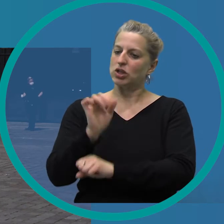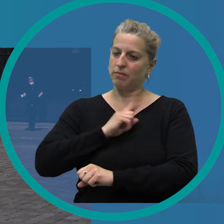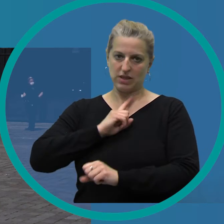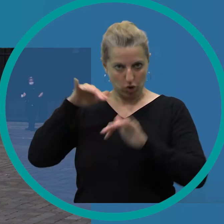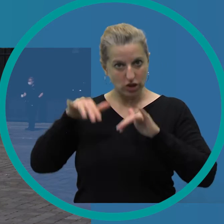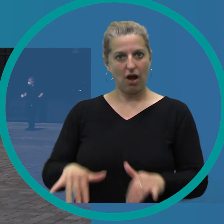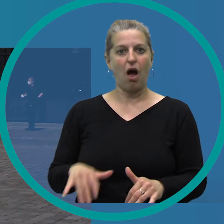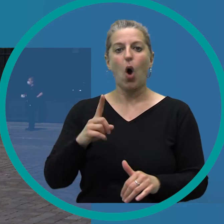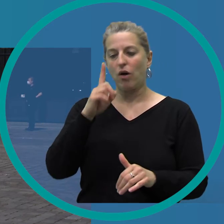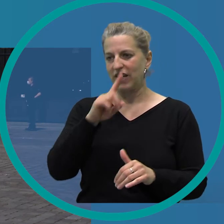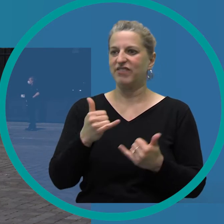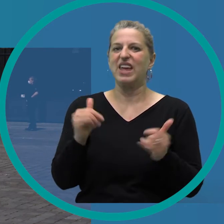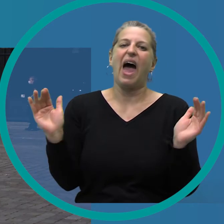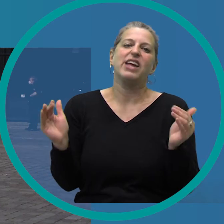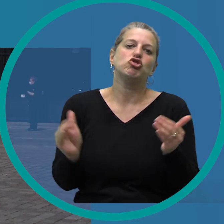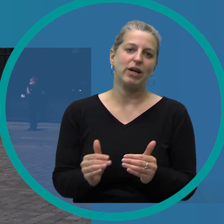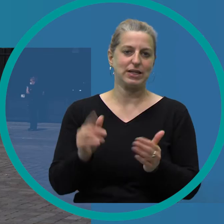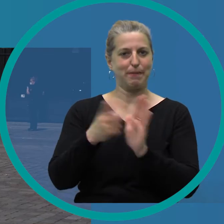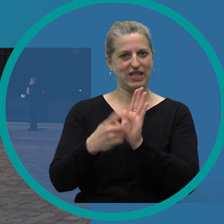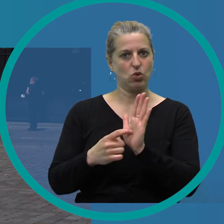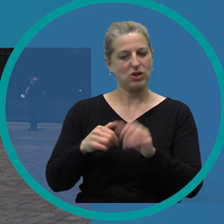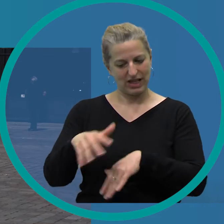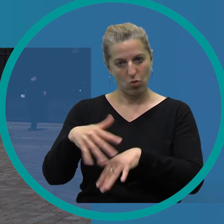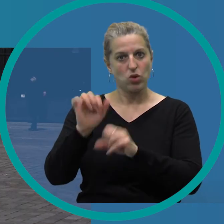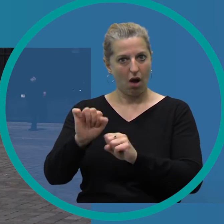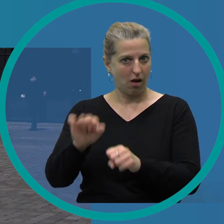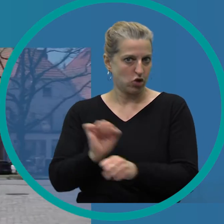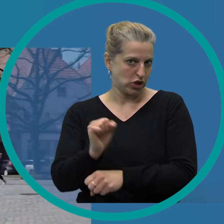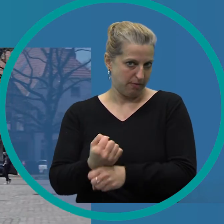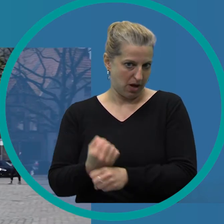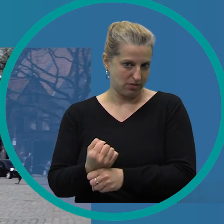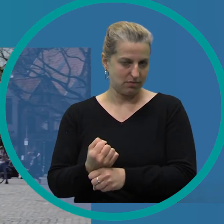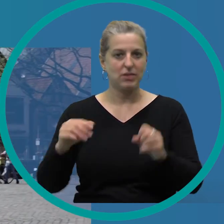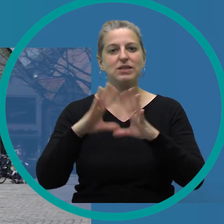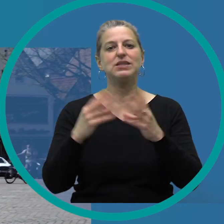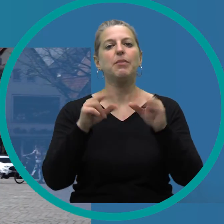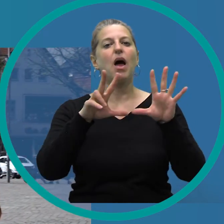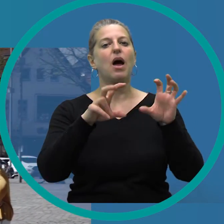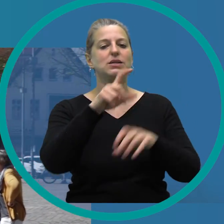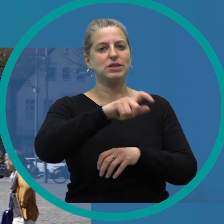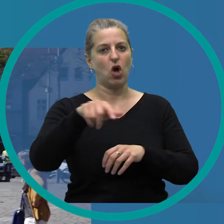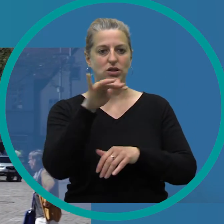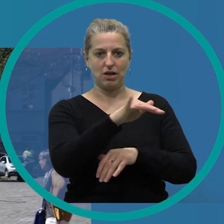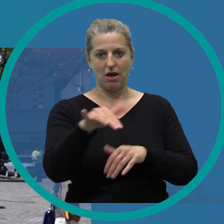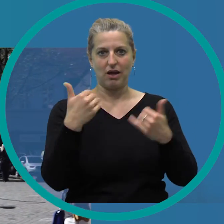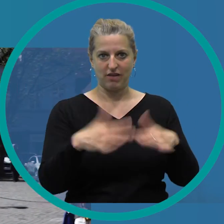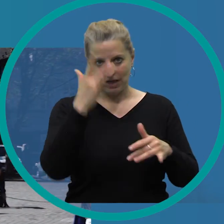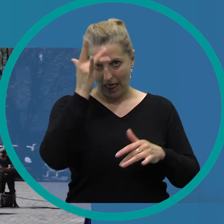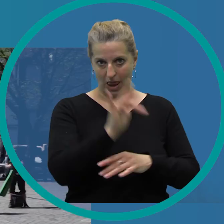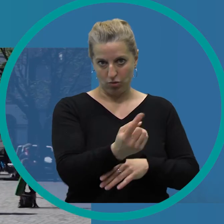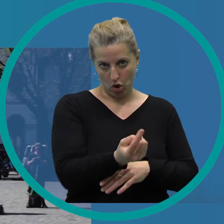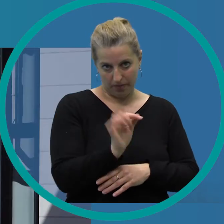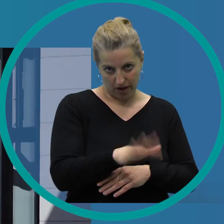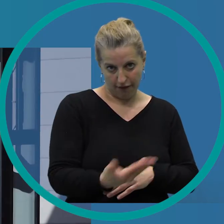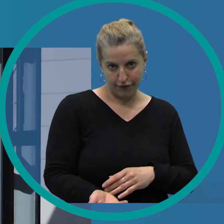trotzdem noch da sind, auch wenn wir hier unter stark eingeschränkten Bedingungen demonstrieren müssen. 80 Teilnehmende wurden für die Veranstaltung von den zuständigen Behörden